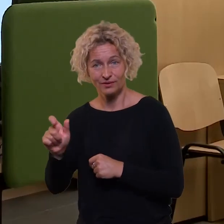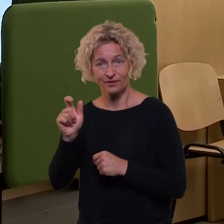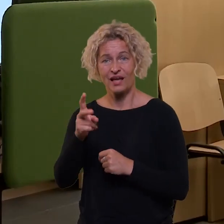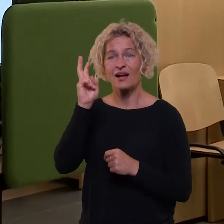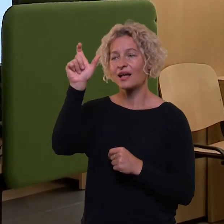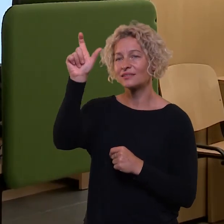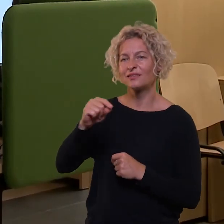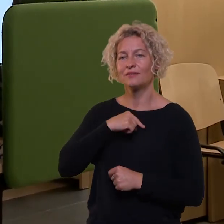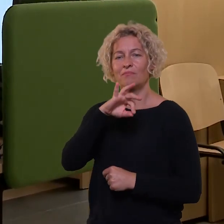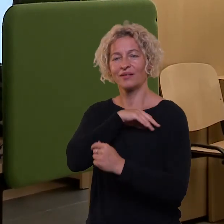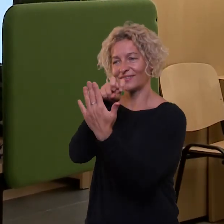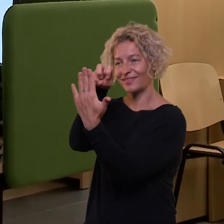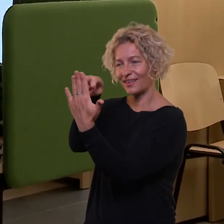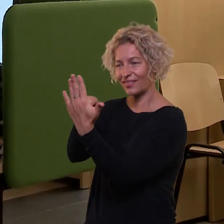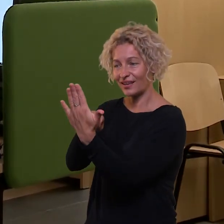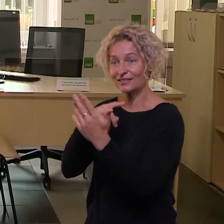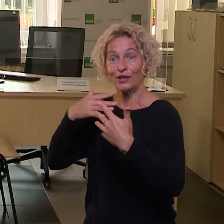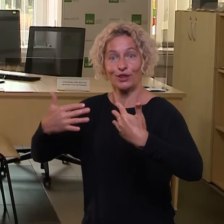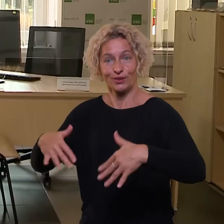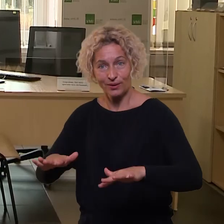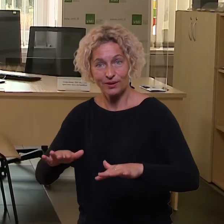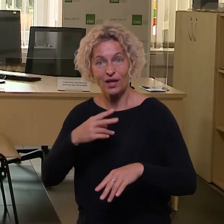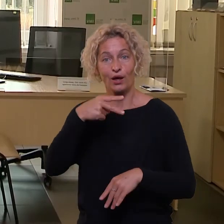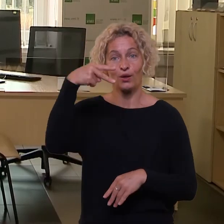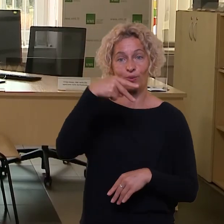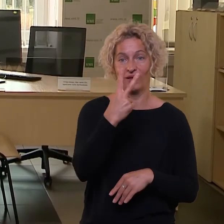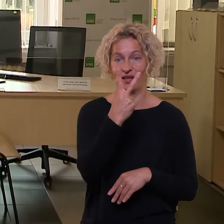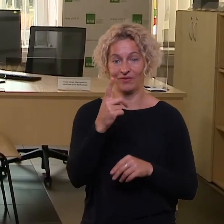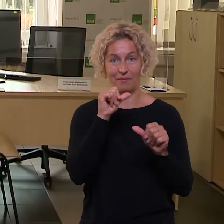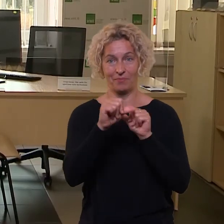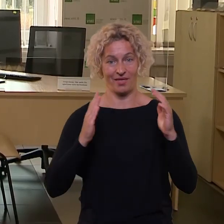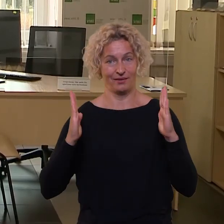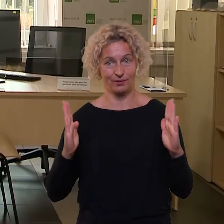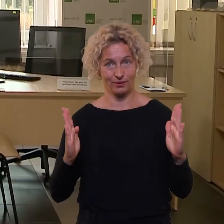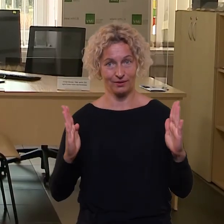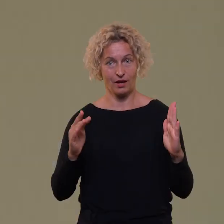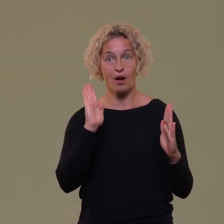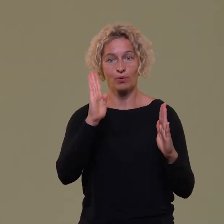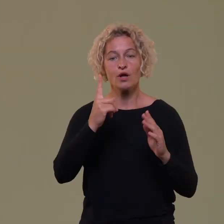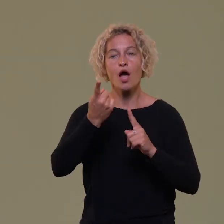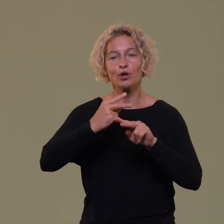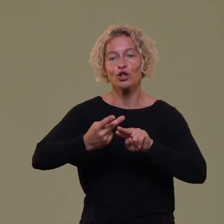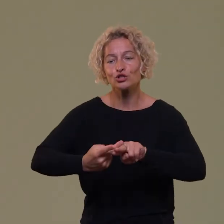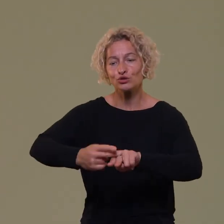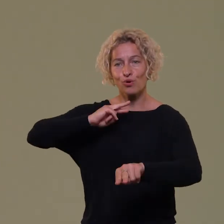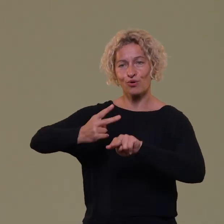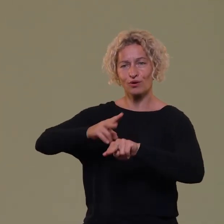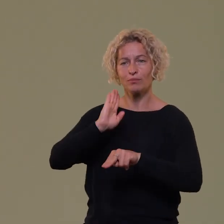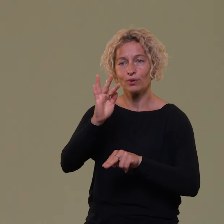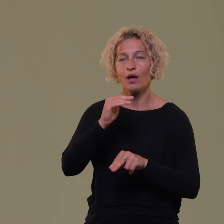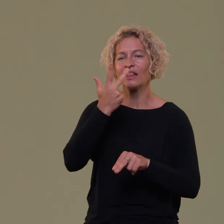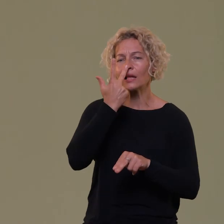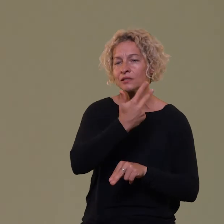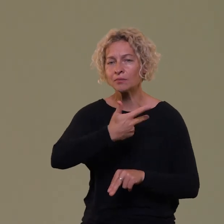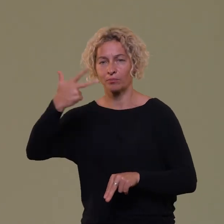deklaravę pajamas ar patiksliniai deklaracijos už 2021 metus gali susigražinti 3 milijonus 900